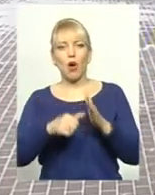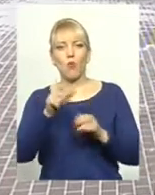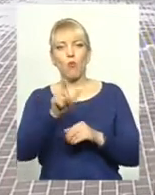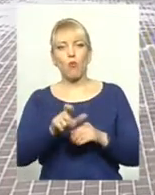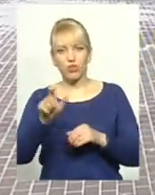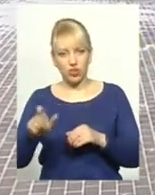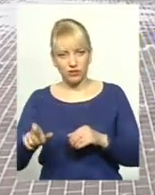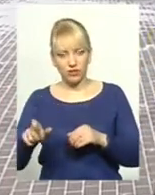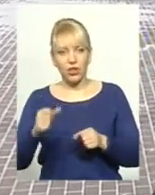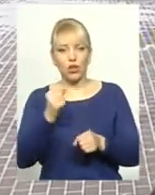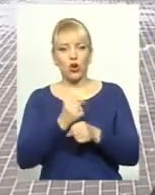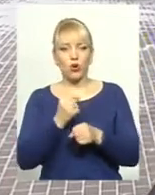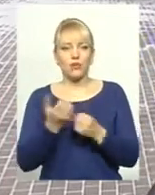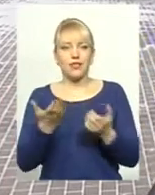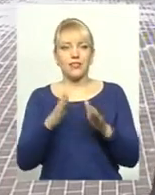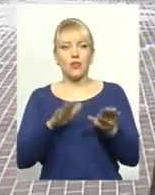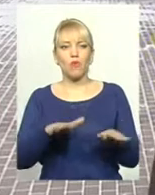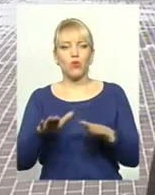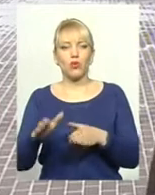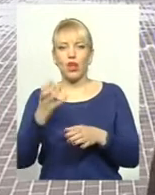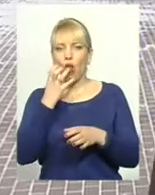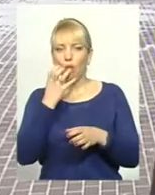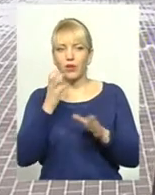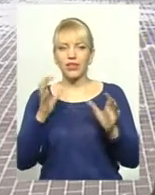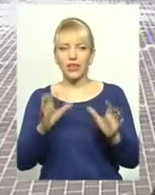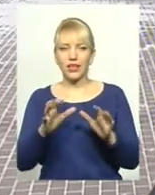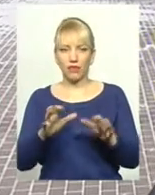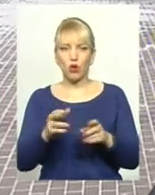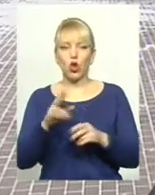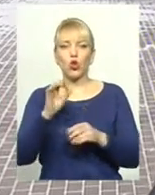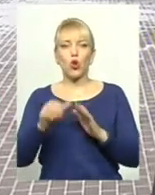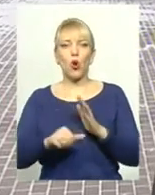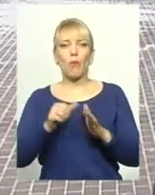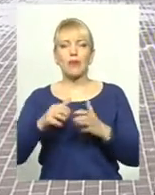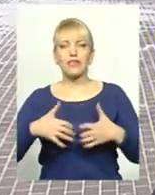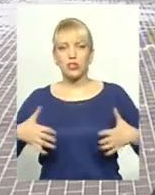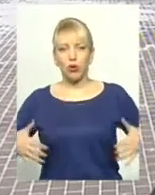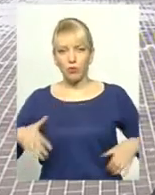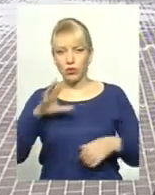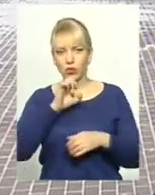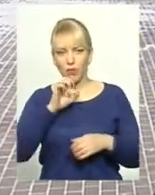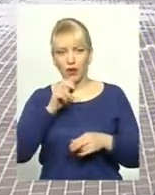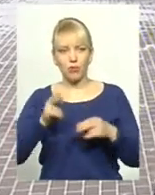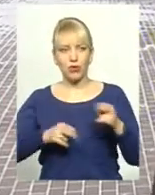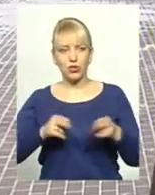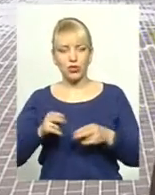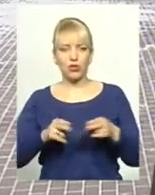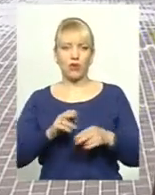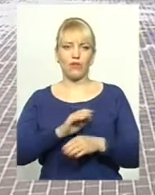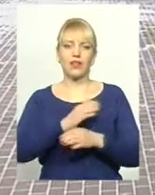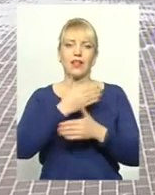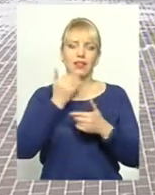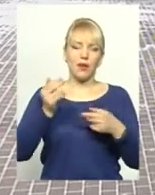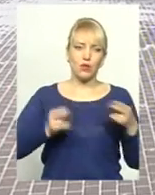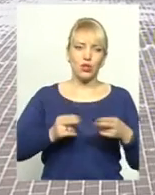такі пункти обігріву, то тварини бездомні, собаки простерилізовані, непростерилізовані,